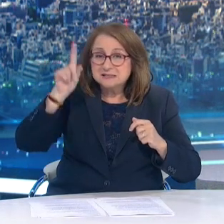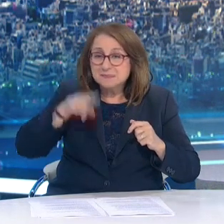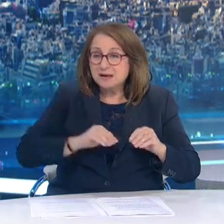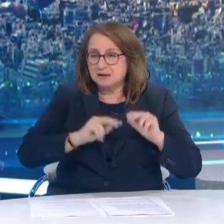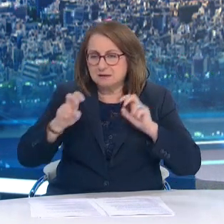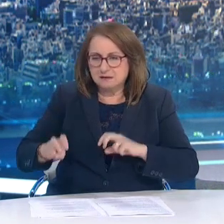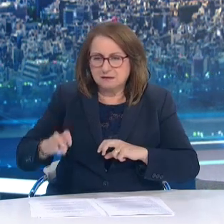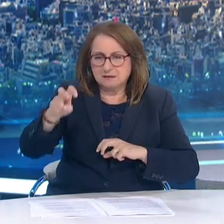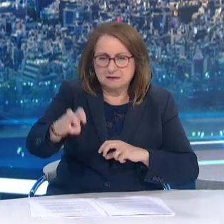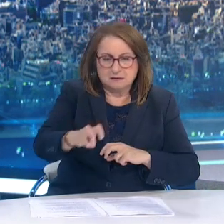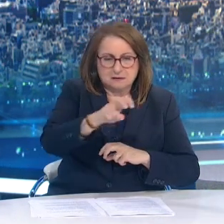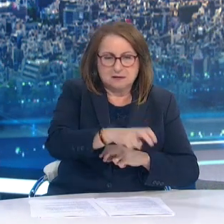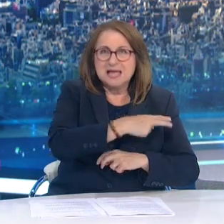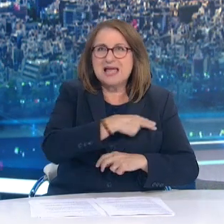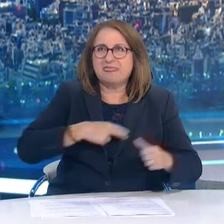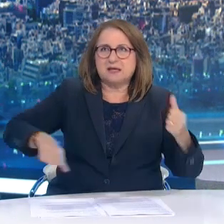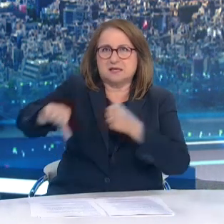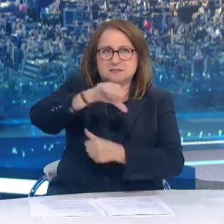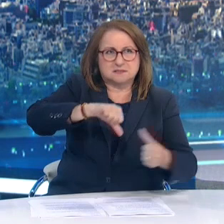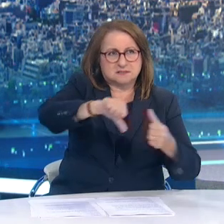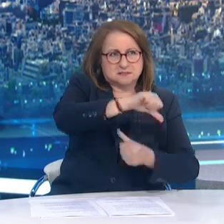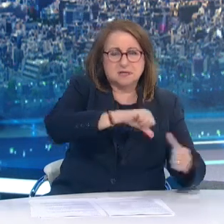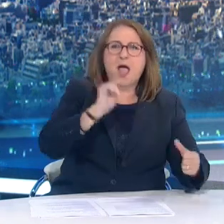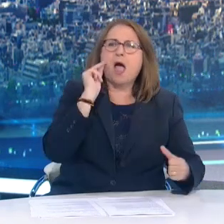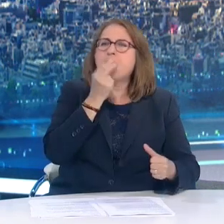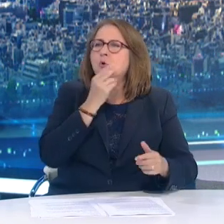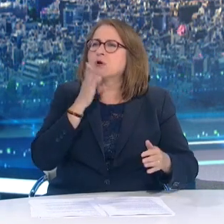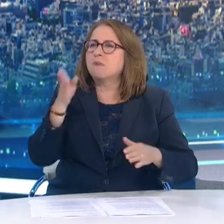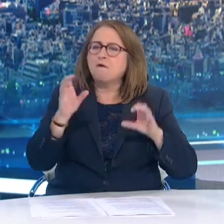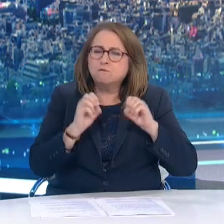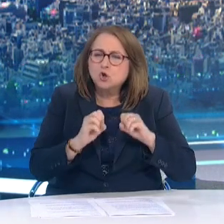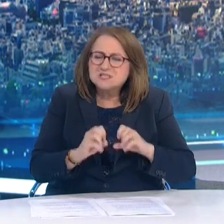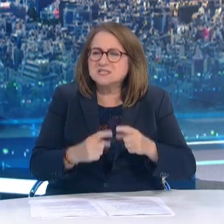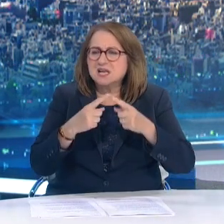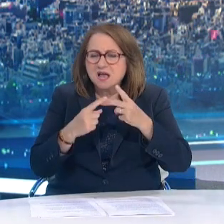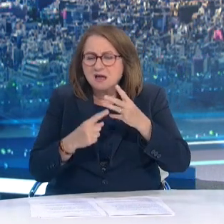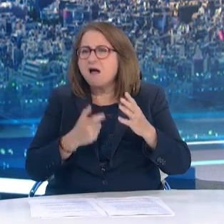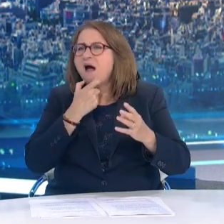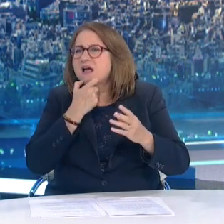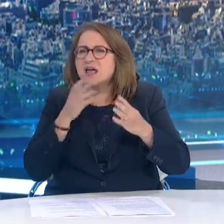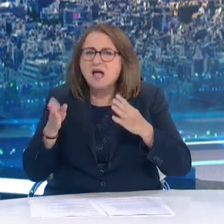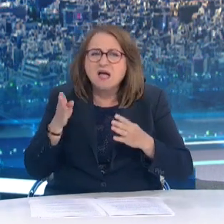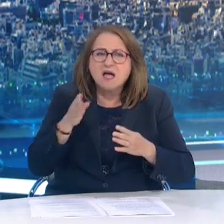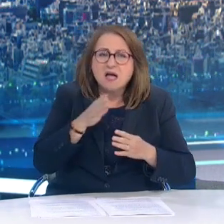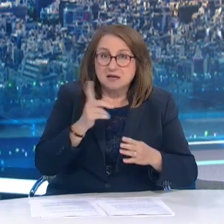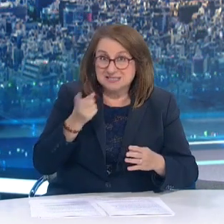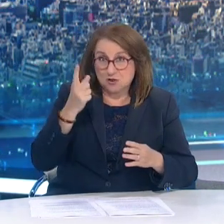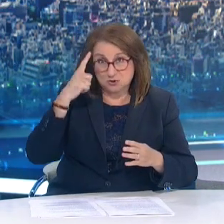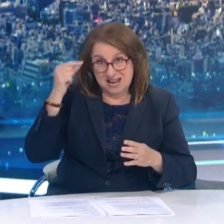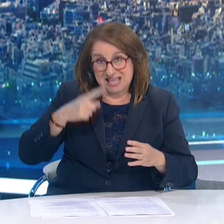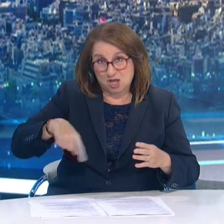τάξεις Αλλάζουν καθηγητές Έχουν πολλές εξωσχολικές δραστηριότητες Που αναμειχνίζονται με παιδιά από άλλα σχολεία Και βέβαια έχουν και τις